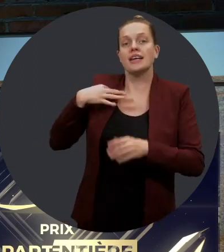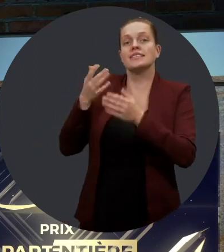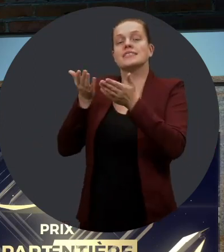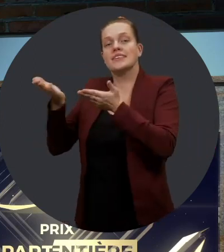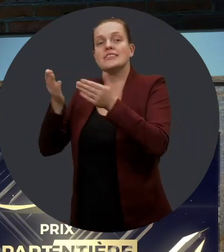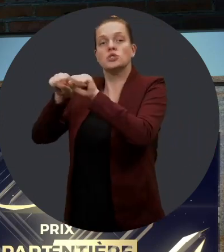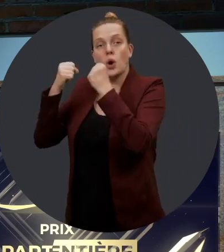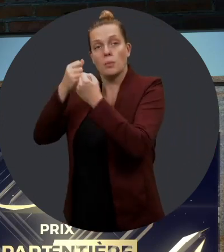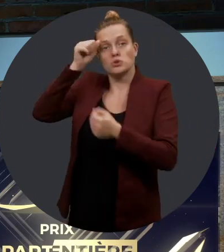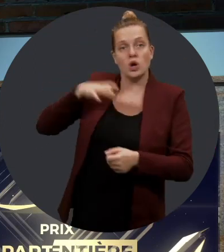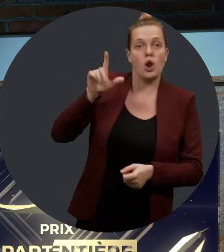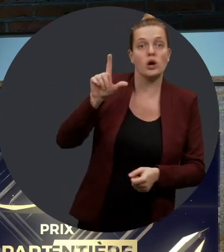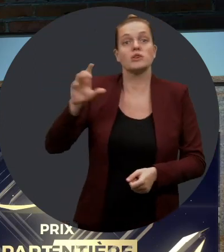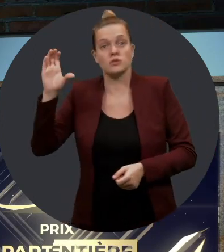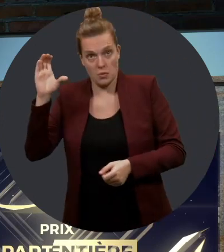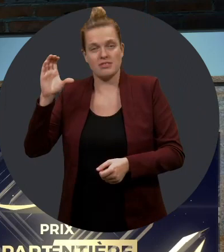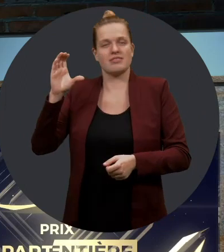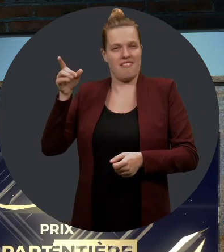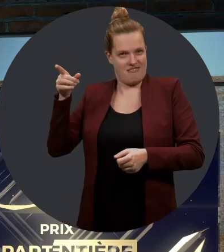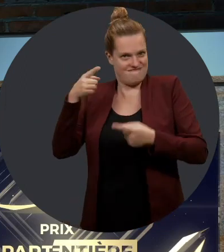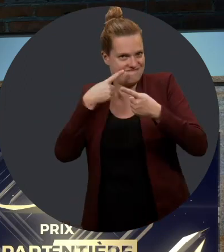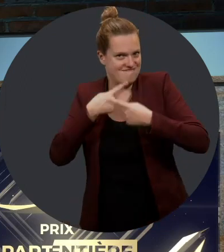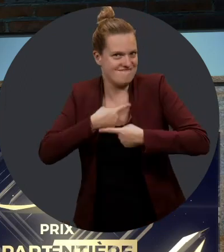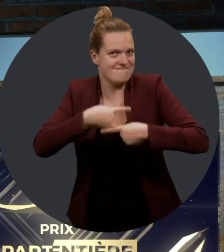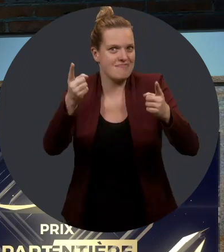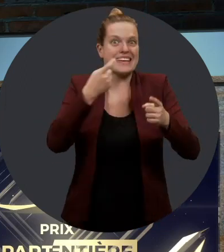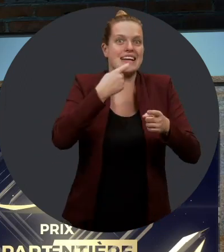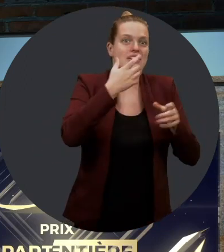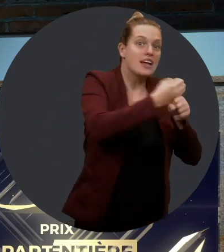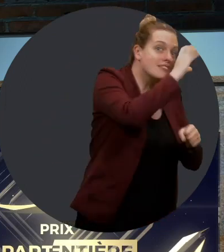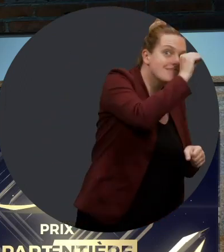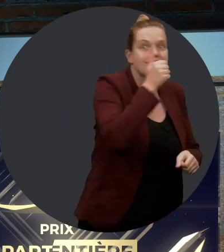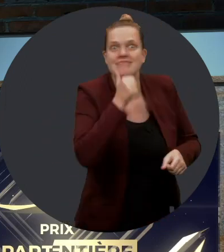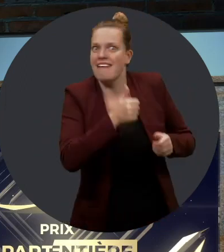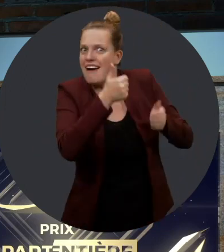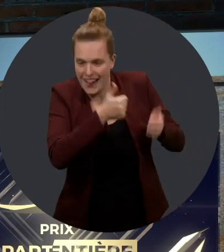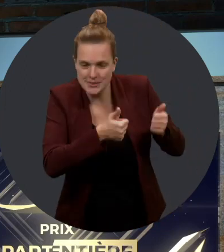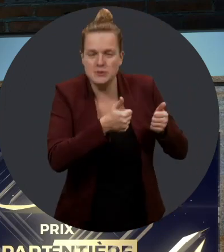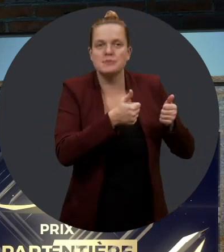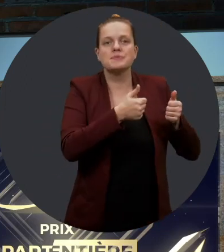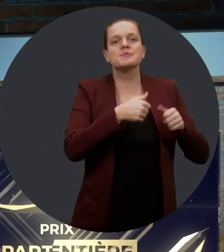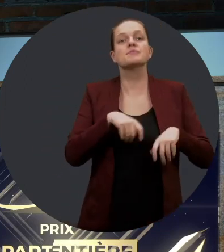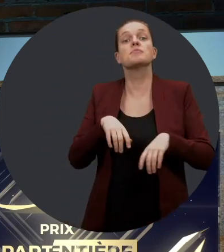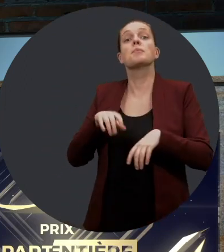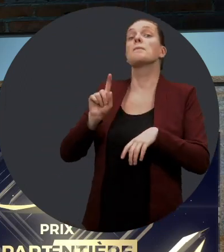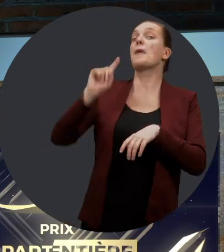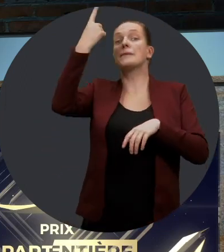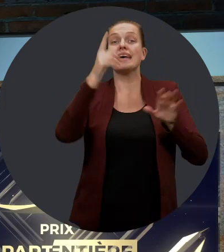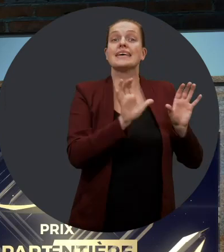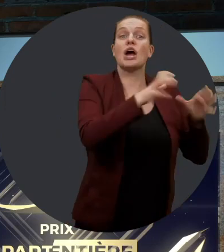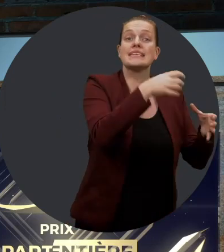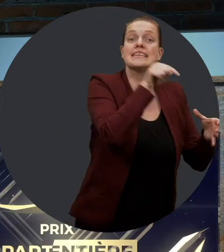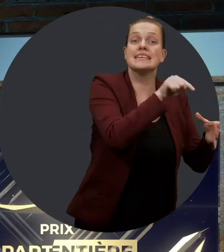c'est le ministre délégué à la santé et aux services sociaux, M. Lionel Carman, qui aura le privilège de dévoiler le nom du lauréat ou